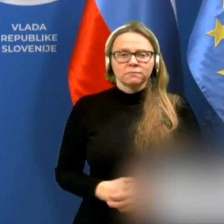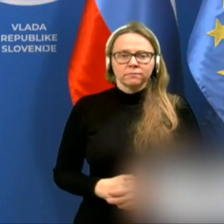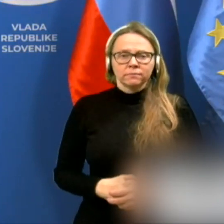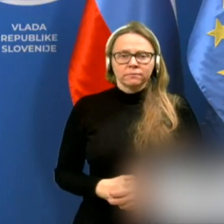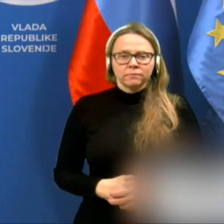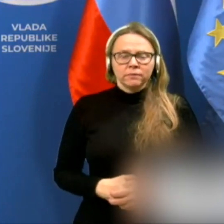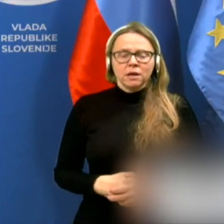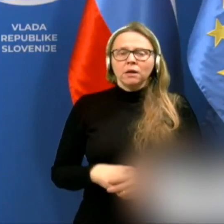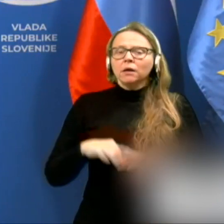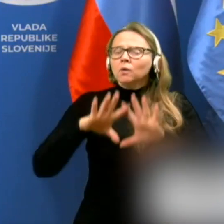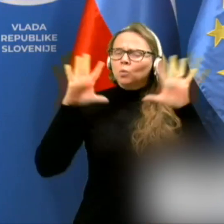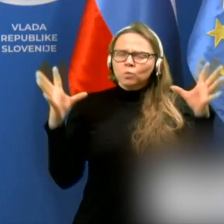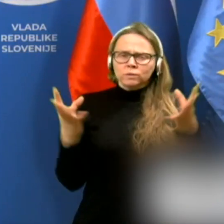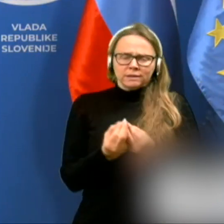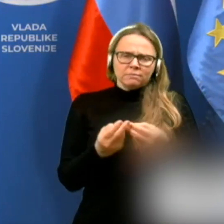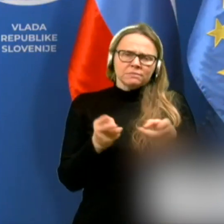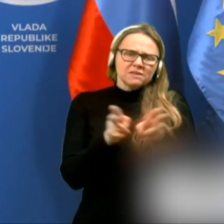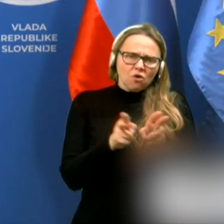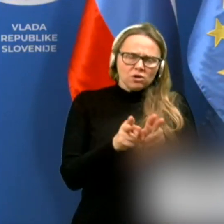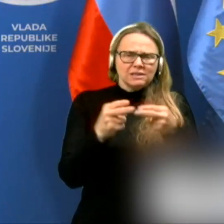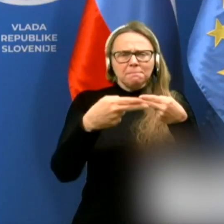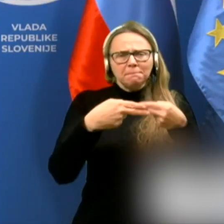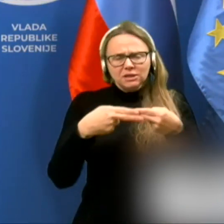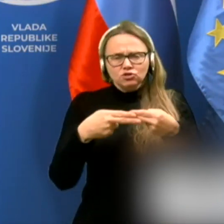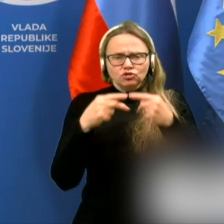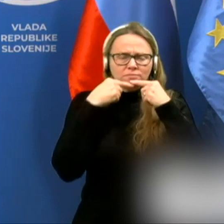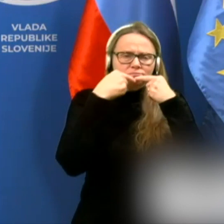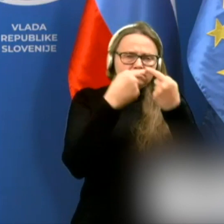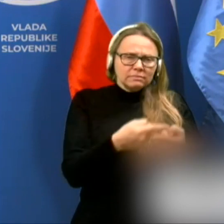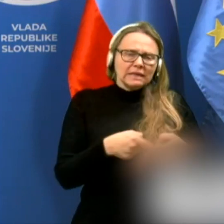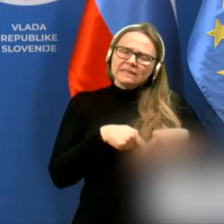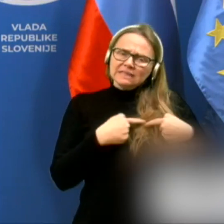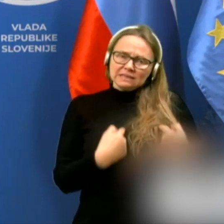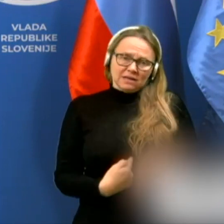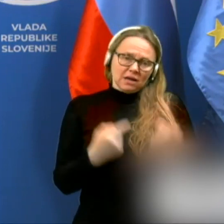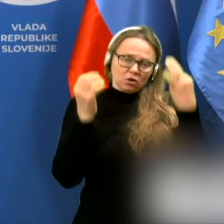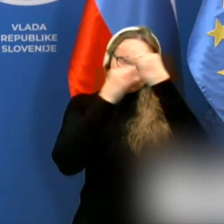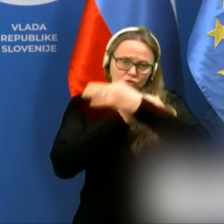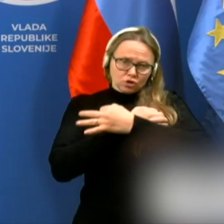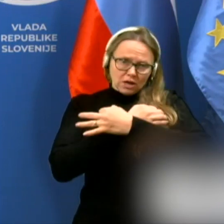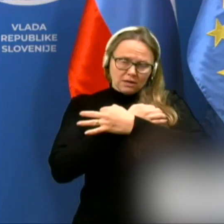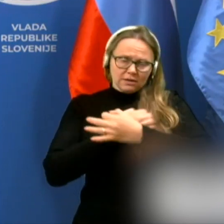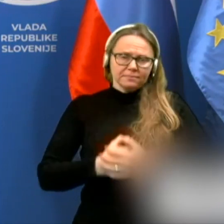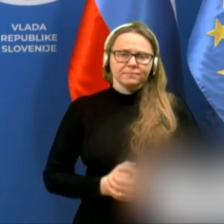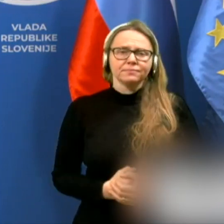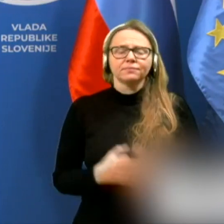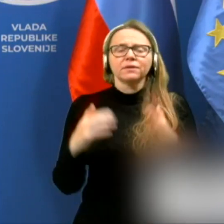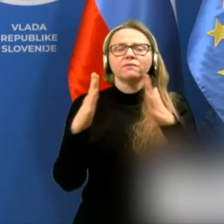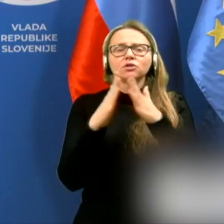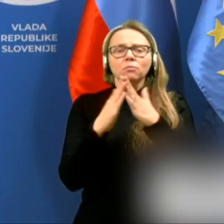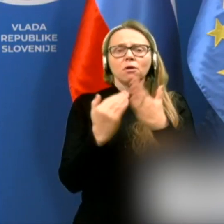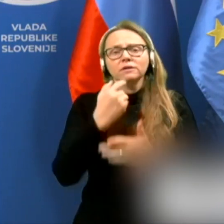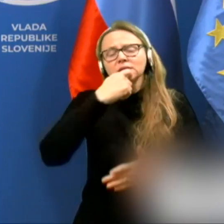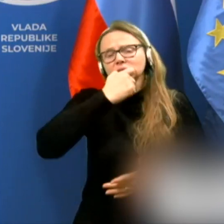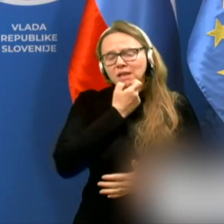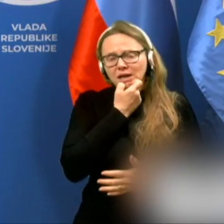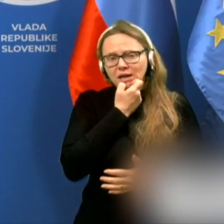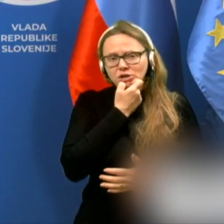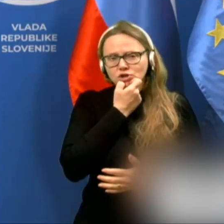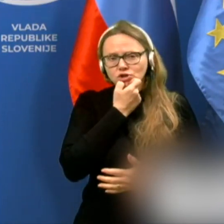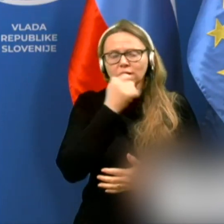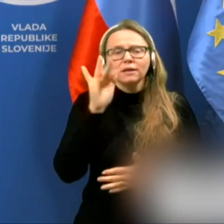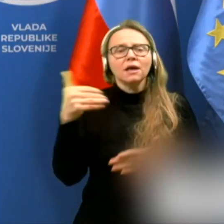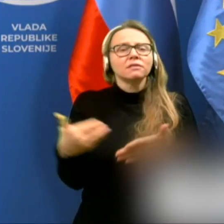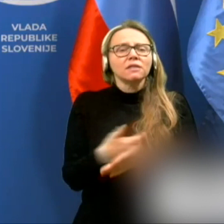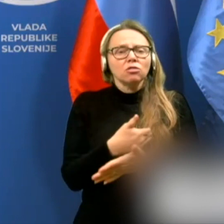Vsem svojcem in bližnjim izrekam iskreno so žalje. V domovih za starejše je na